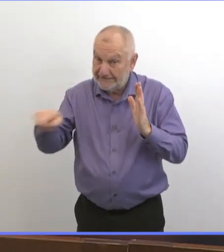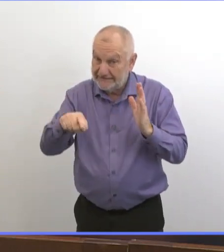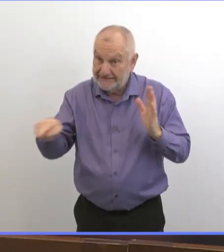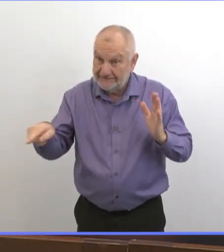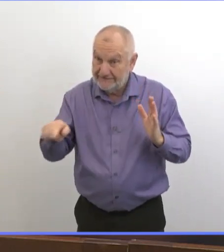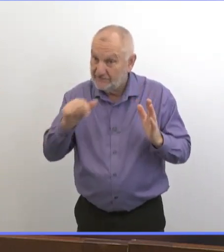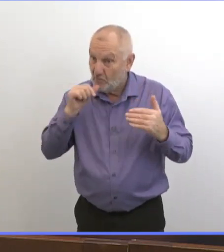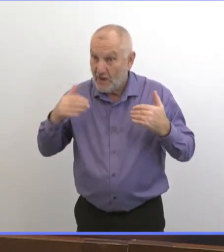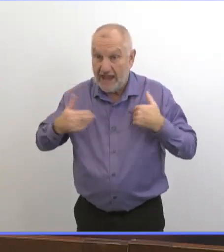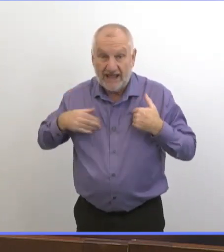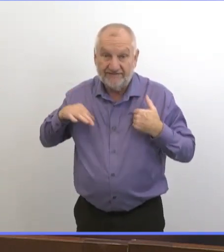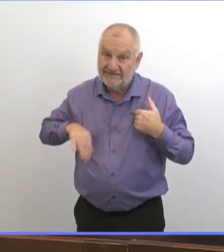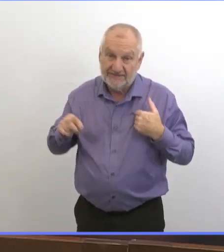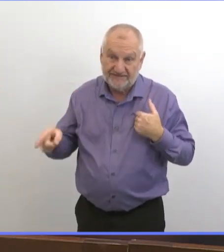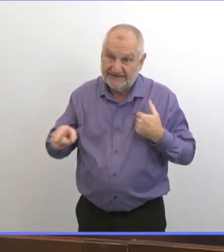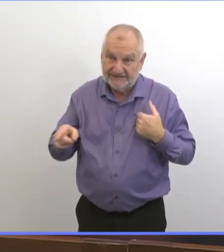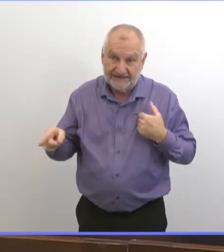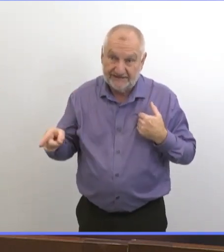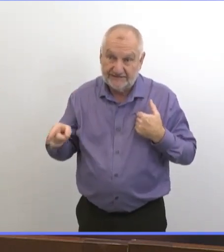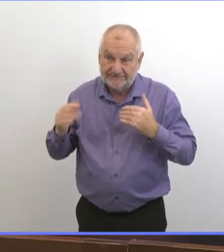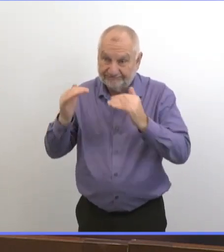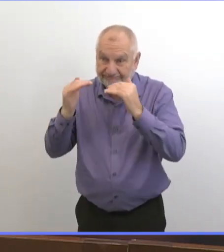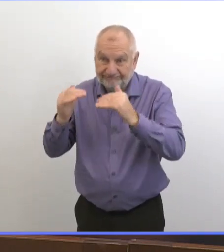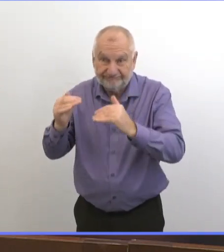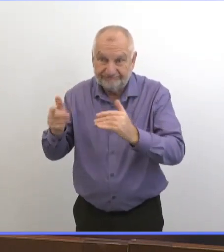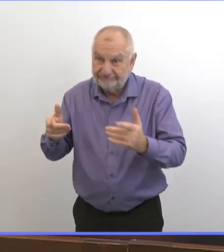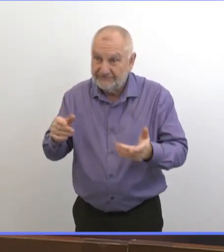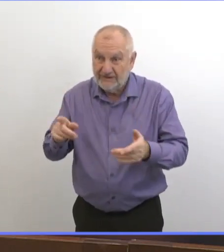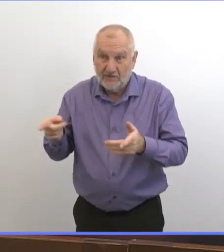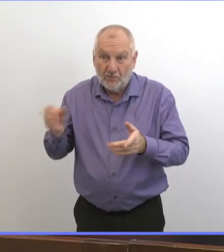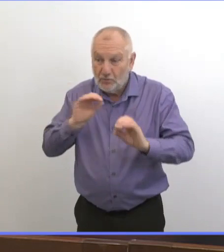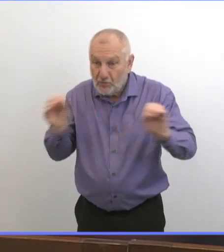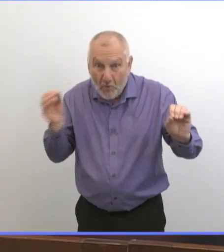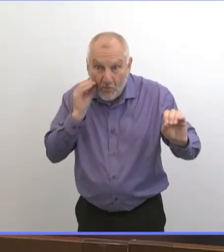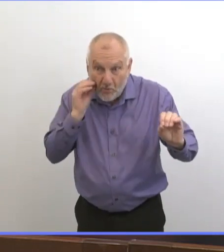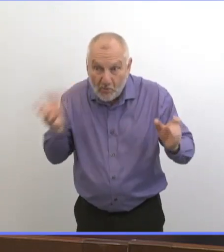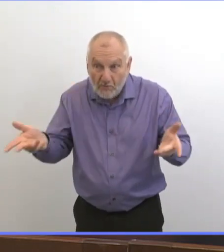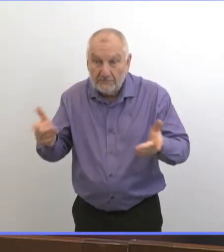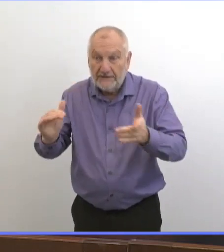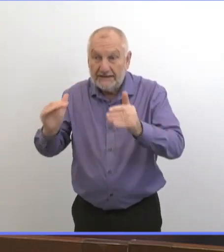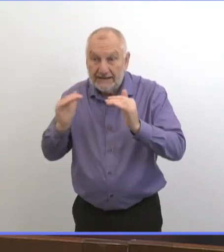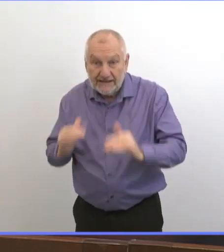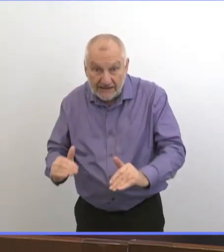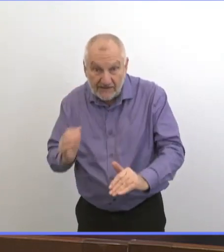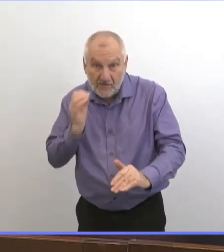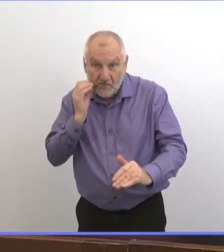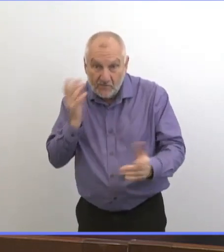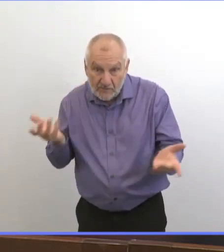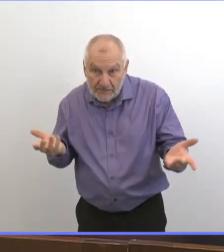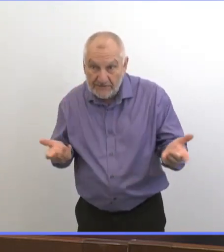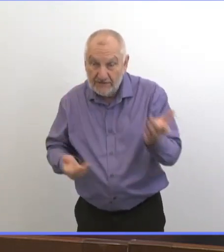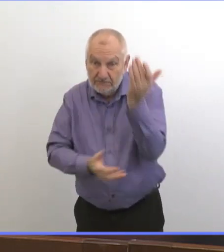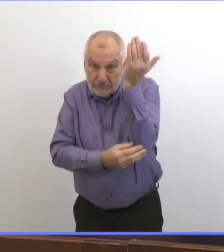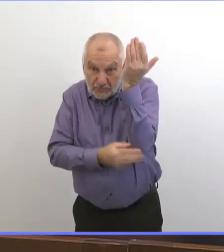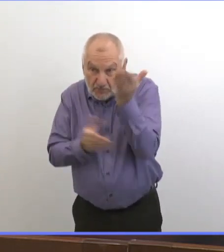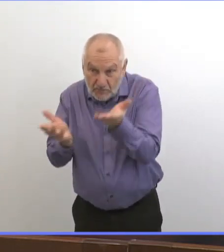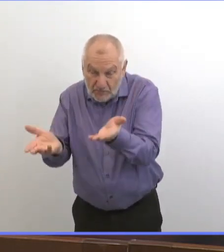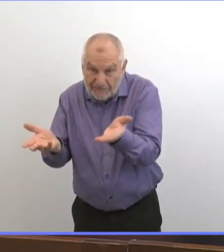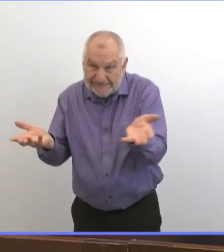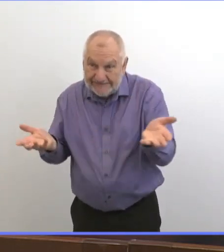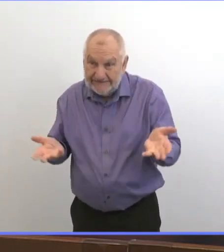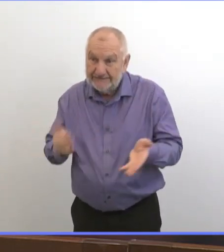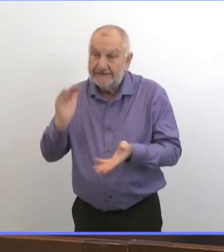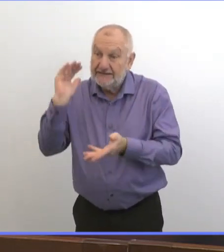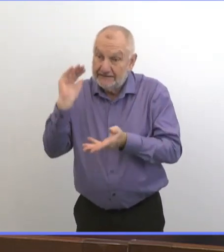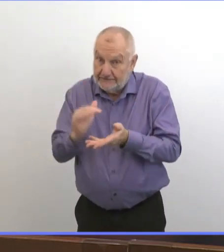les mêmes niveaux de bénéfices pour les personnes qui sont sous-logées, ou qui vivent dans la pauvreté ou très